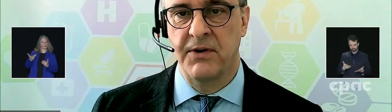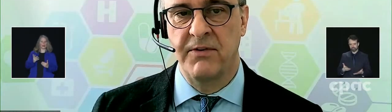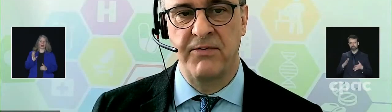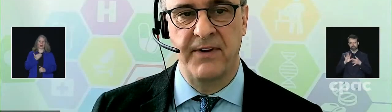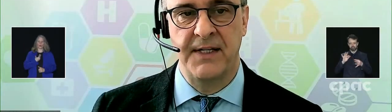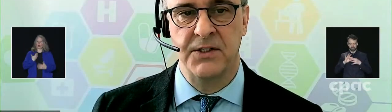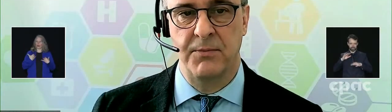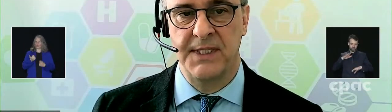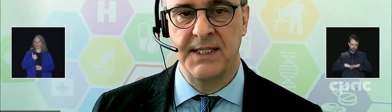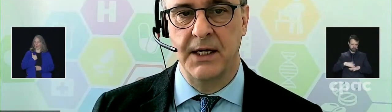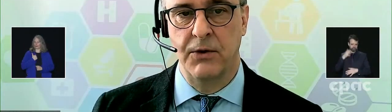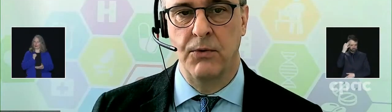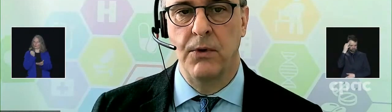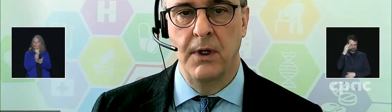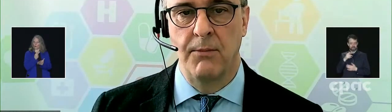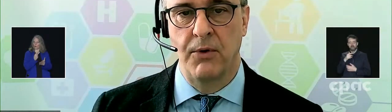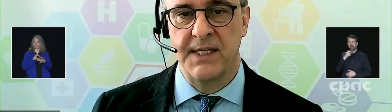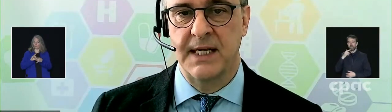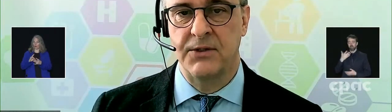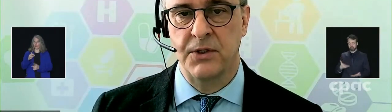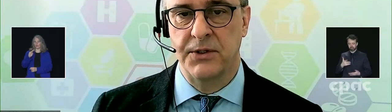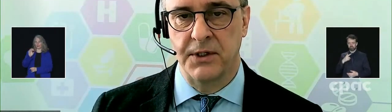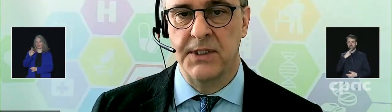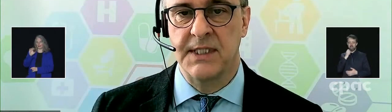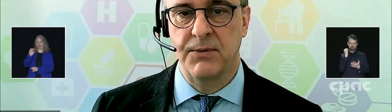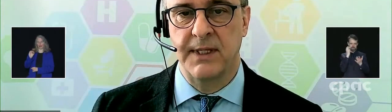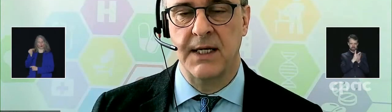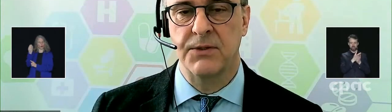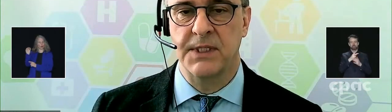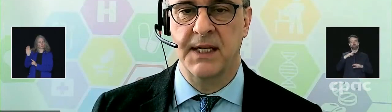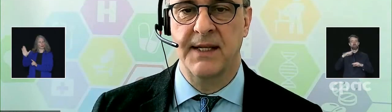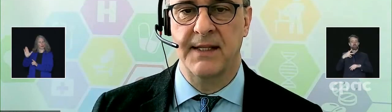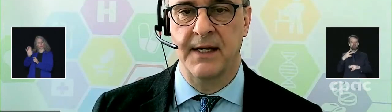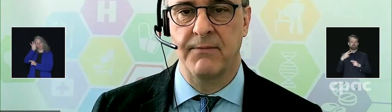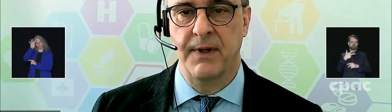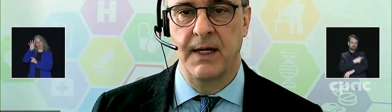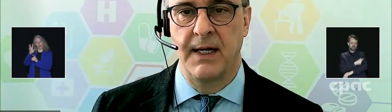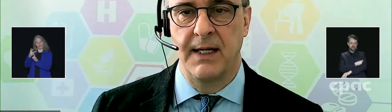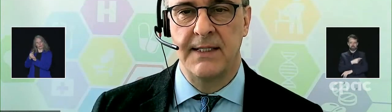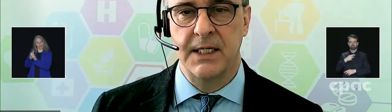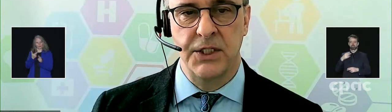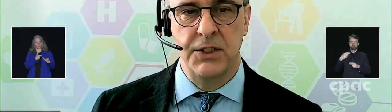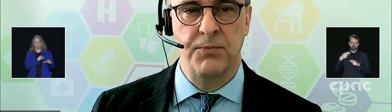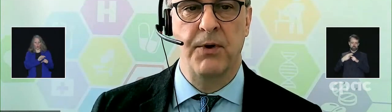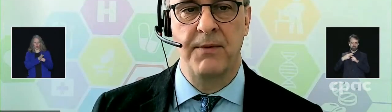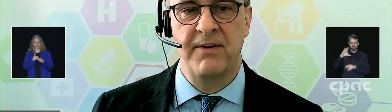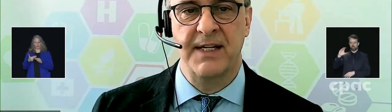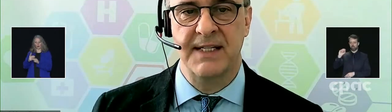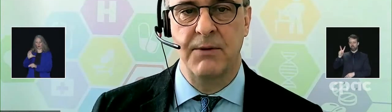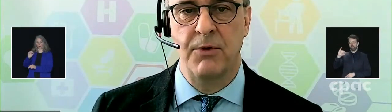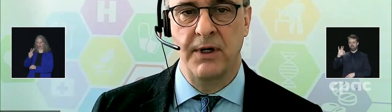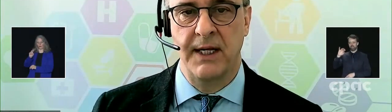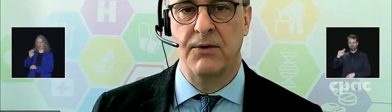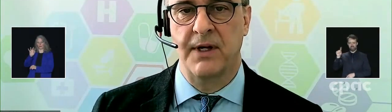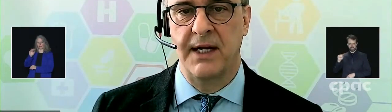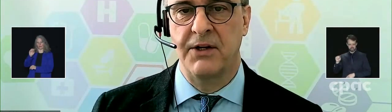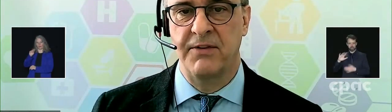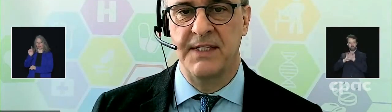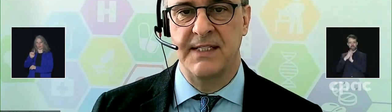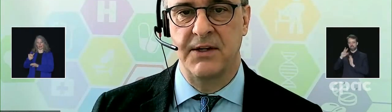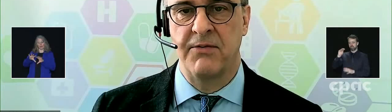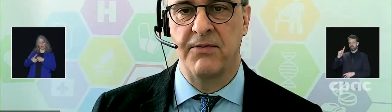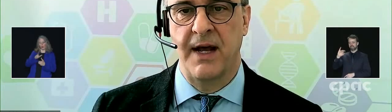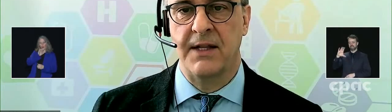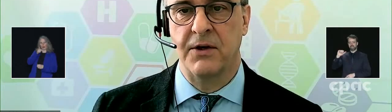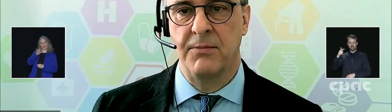-19 COVID-Fans de Medicago pour les adultes de 18 à 64 ans. Il s'agit du premier vaccin homologué contre